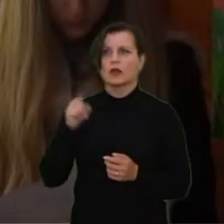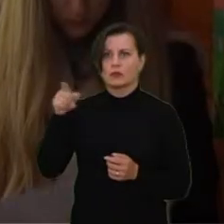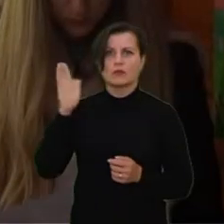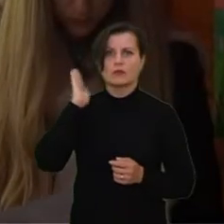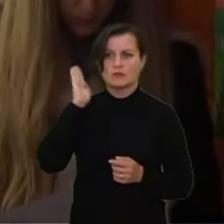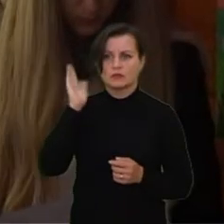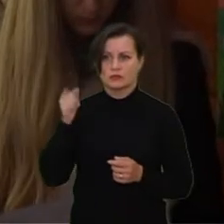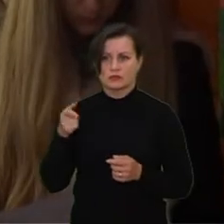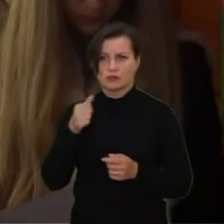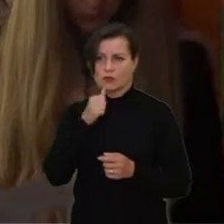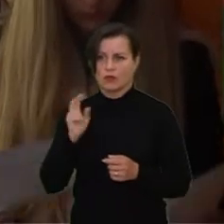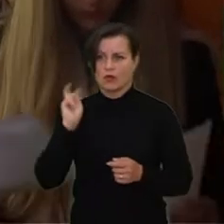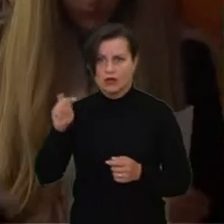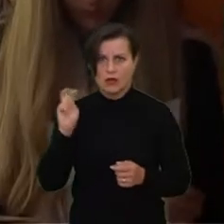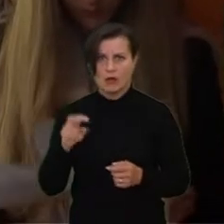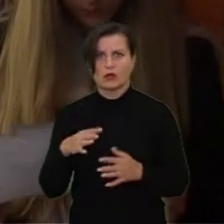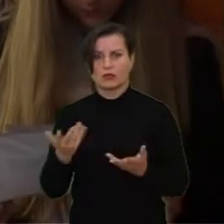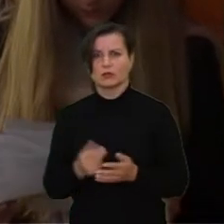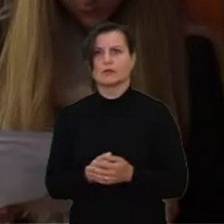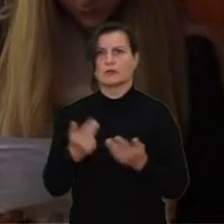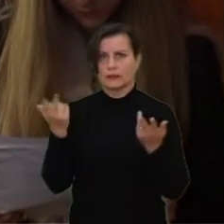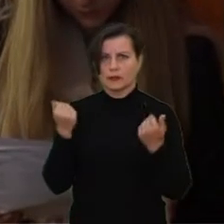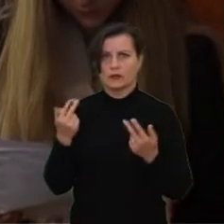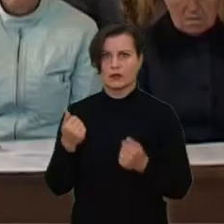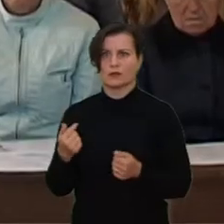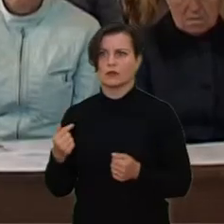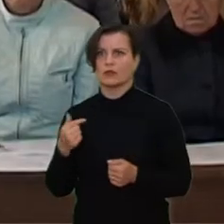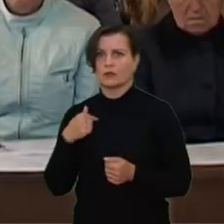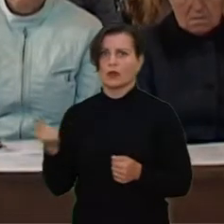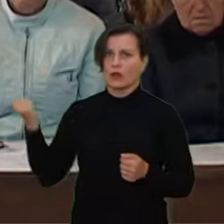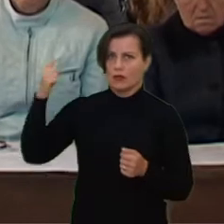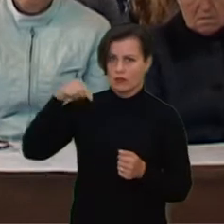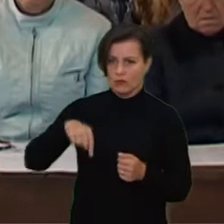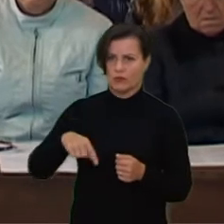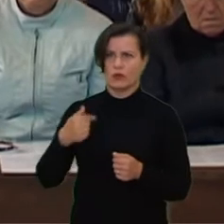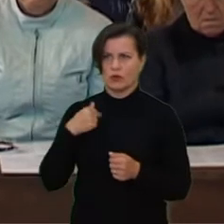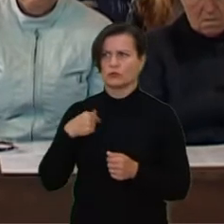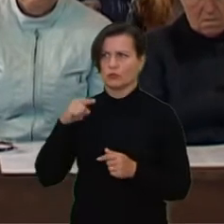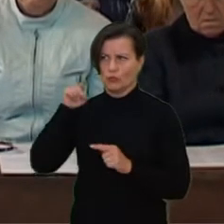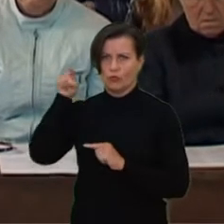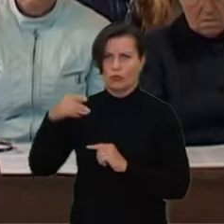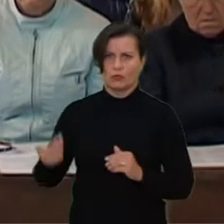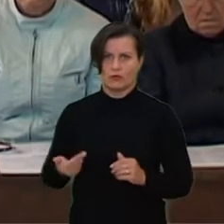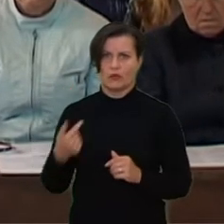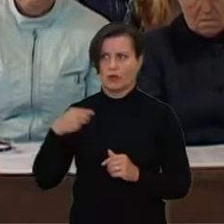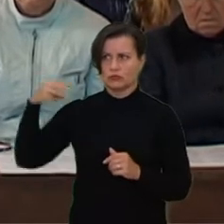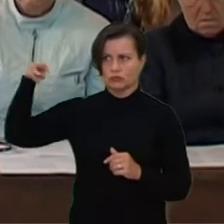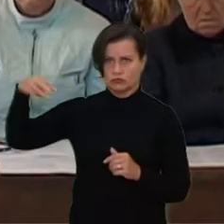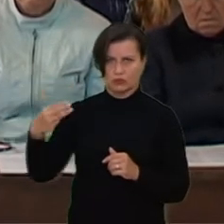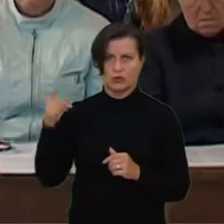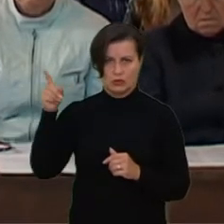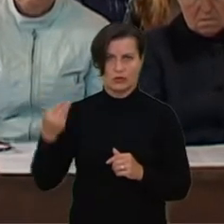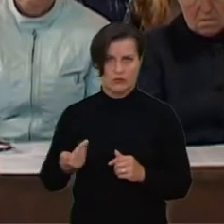Jūs pats ar mišiuose lankydavosi, ar taip kažkaip? Tai būdavo, kad atvažiuodavome, nors ir tolį gyveno, nu, čia